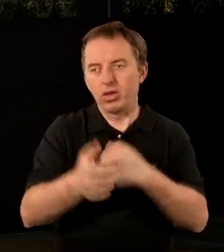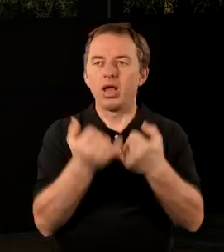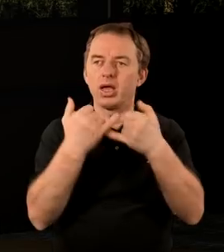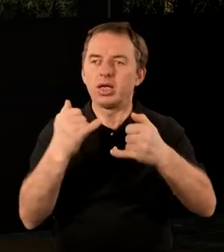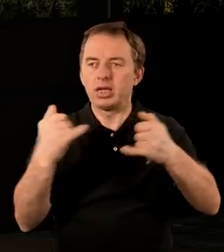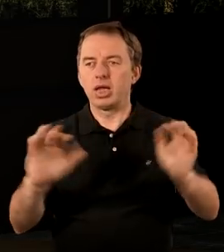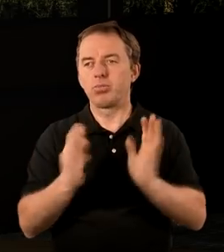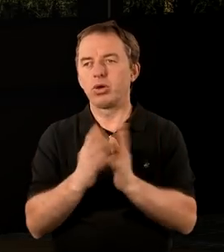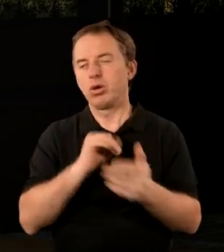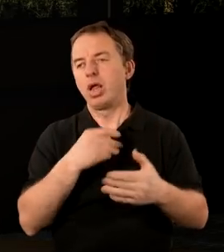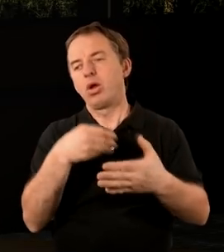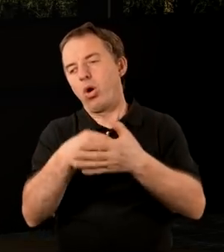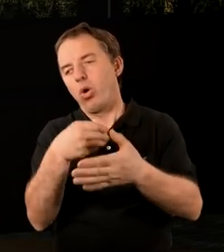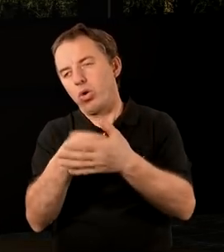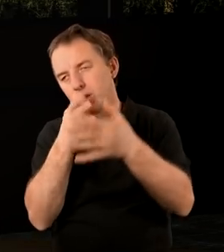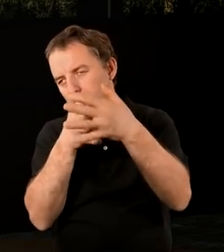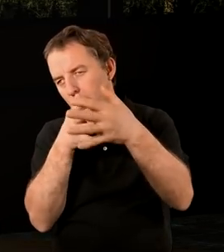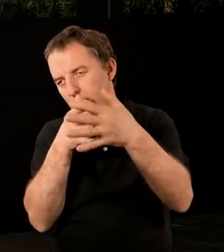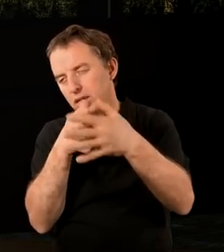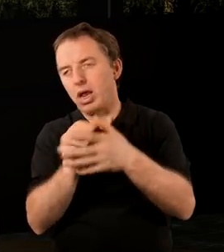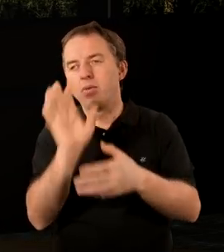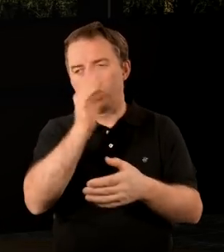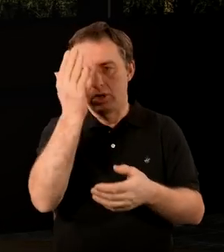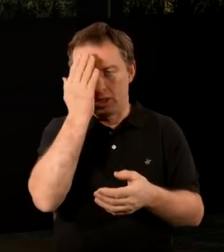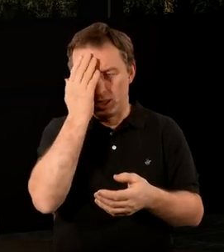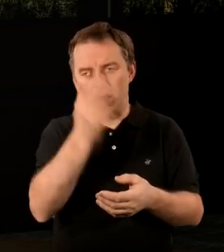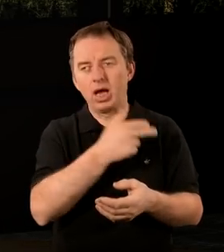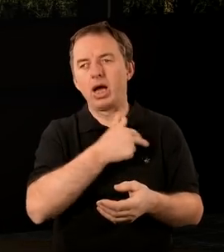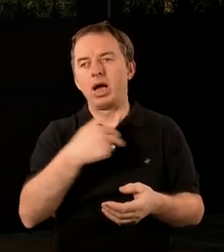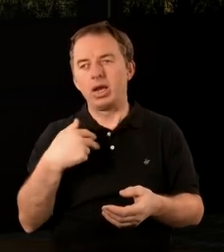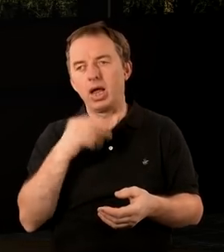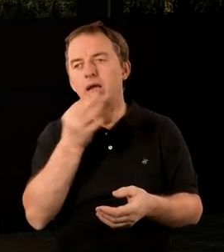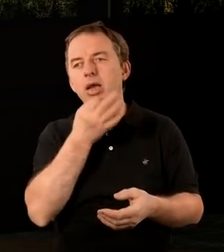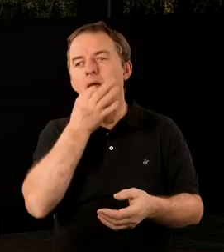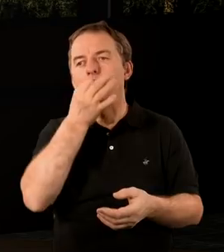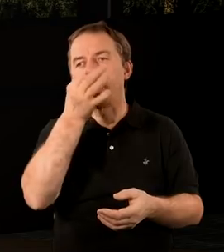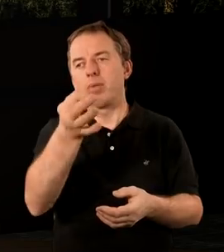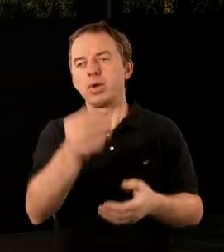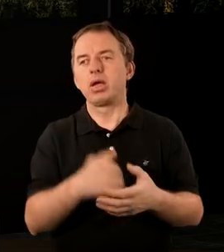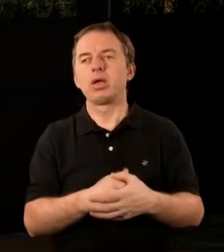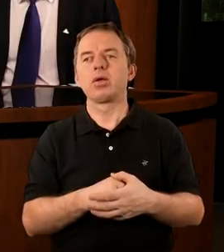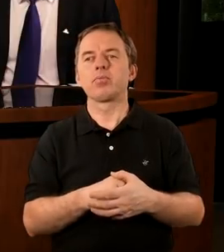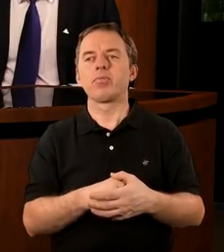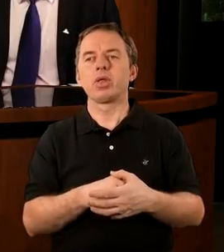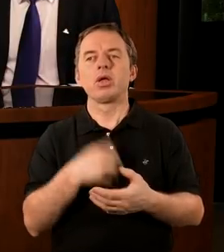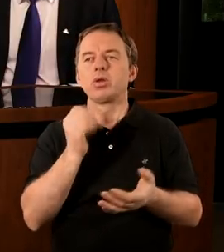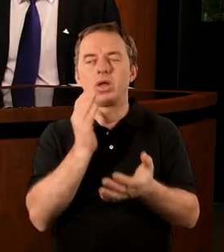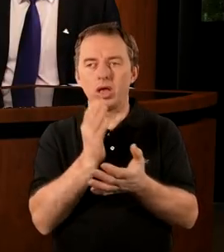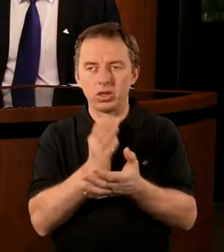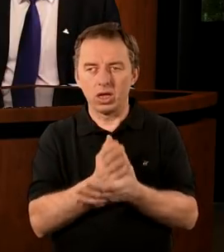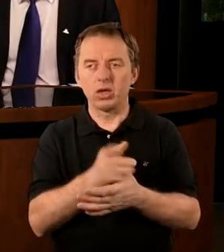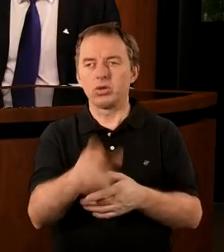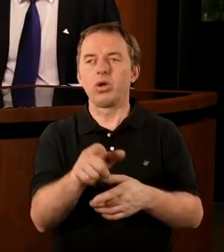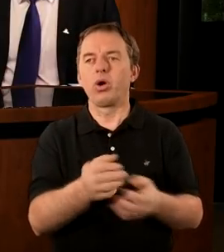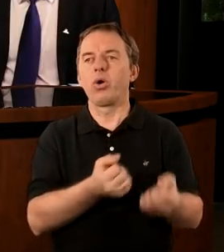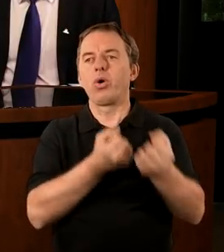w inny sposób nas oceniają. Więc Pan Bóg zna nas najlepiej. Ale myślę, że to nie tylko